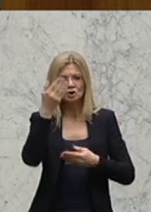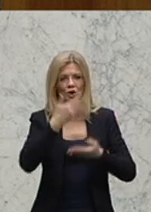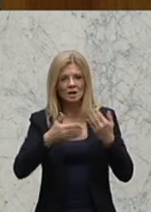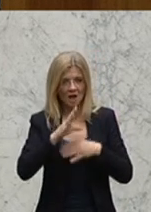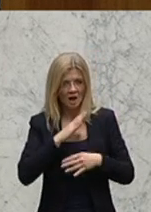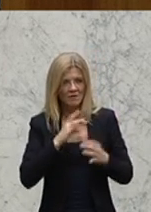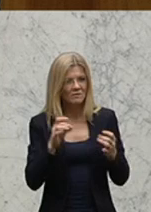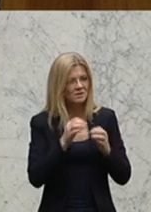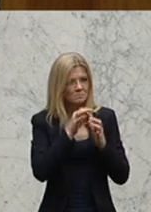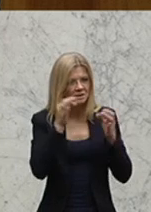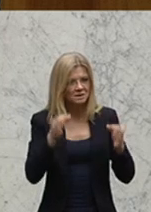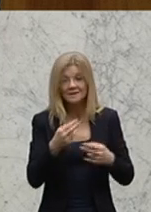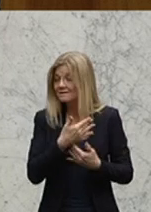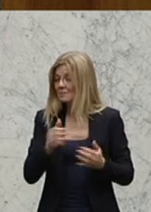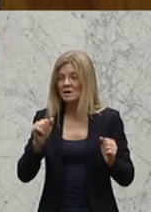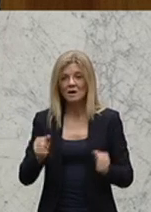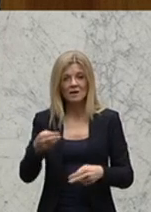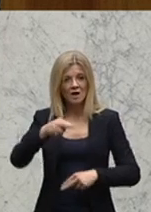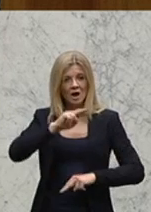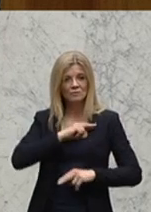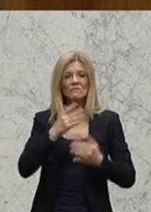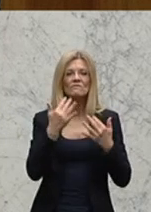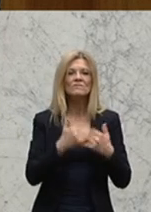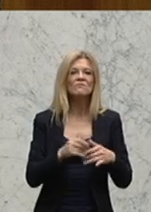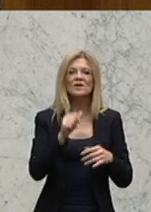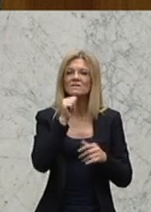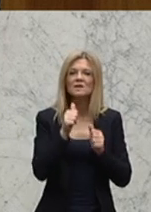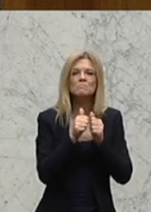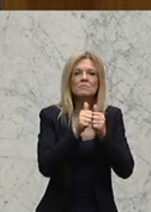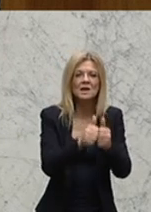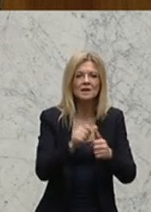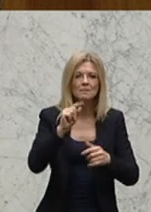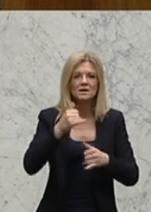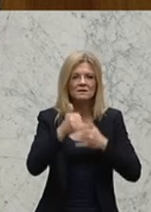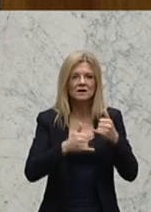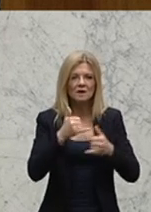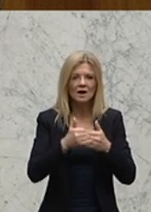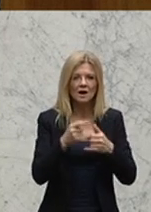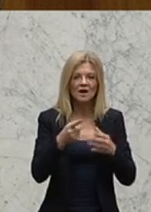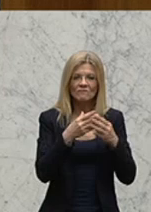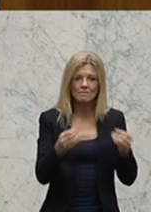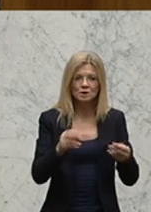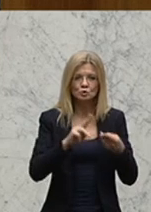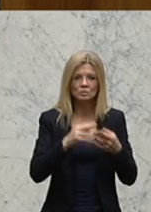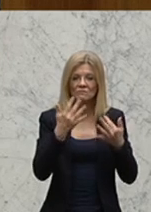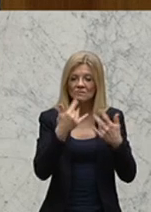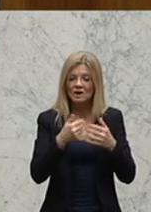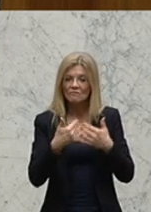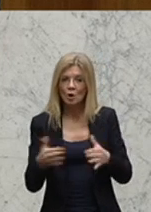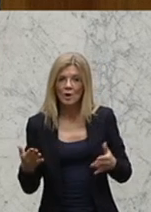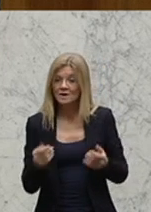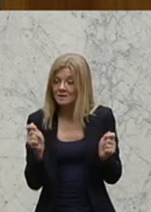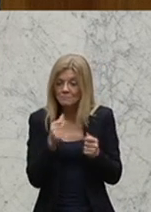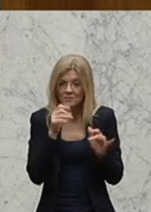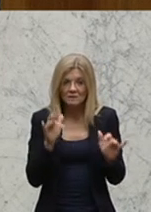viele unbegleitete minderjährige Flüchtlinge in Österreich vermisst sind. Wie viele verloren gegangen sind im letzten Jahr. Es gibt keine Daten